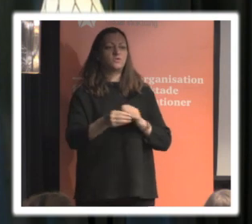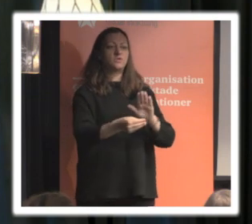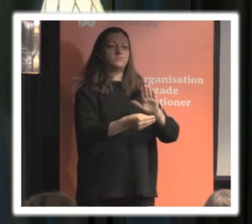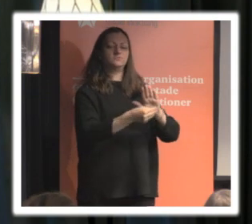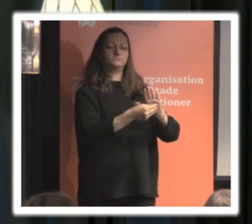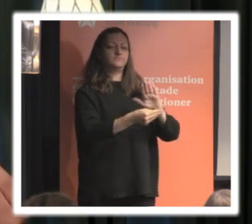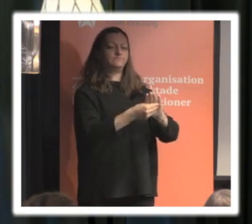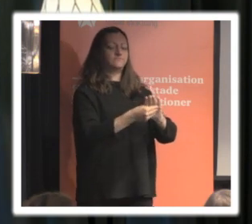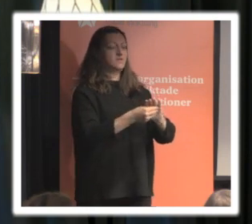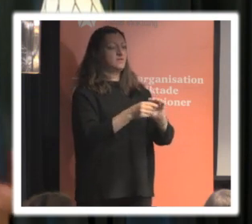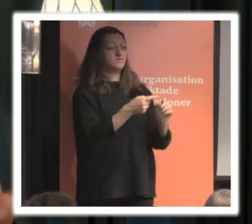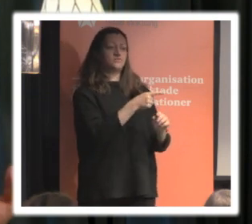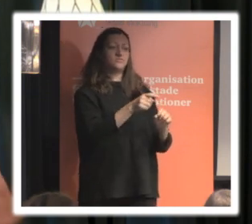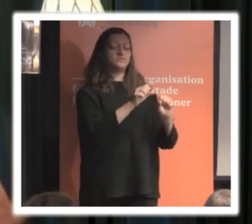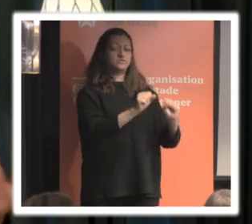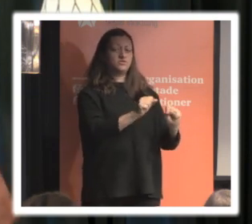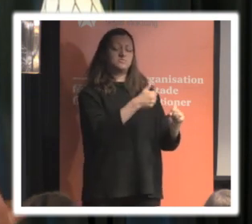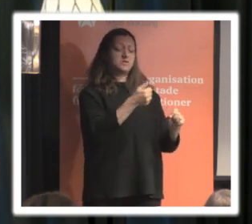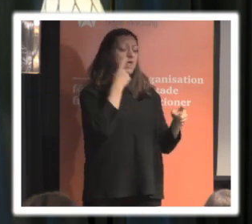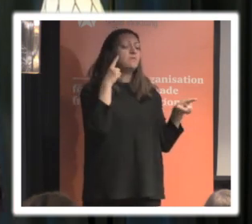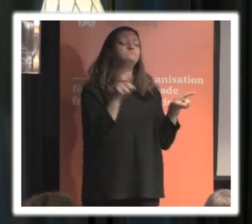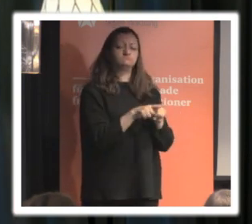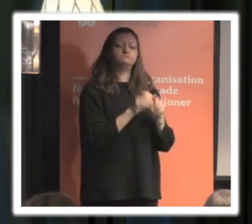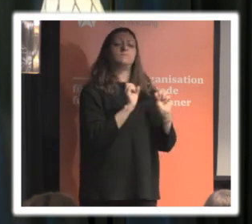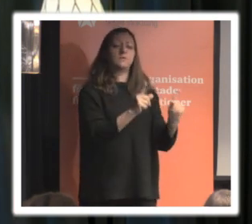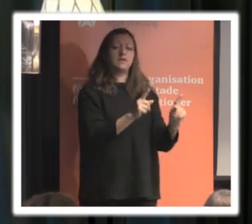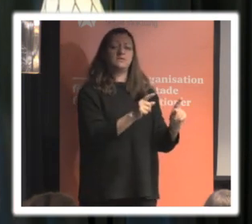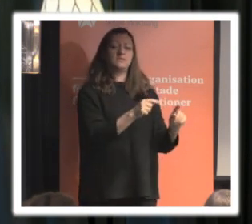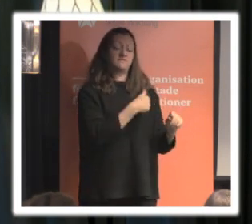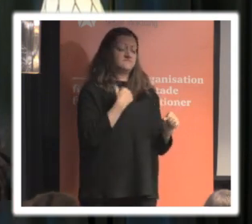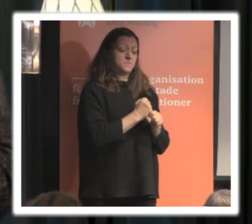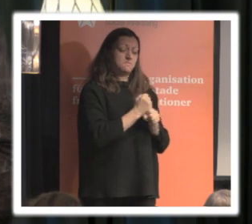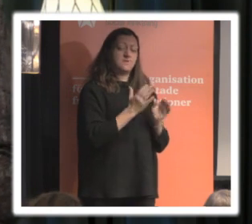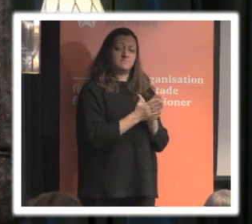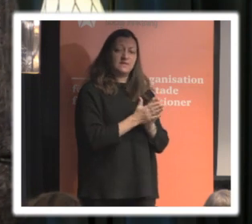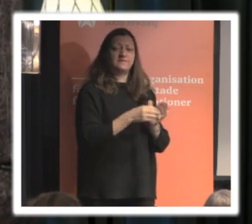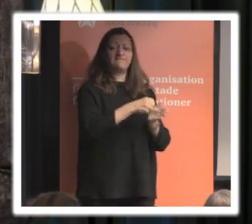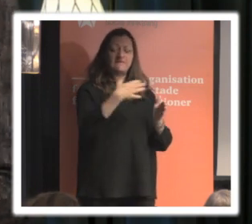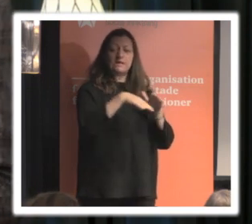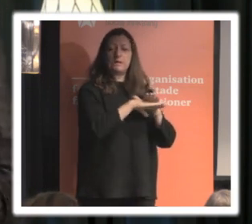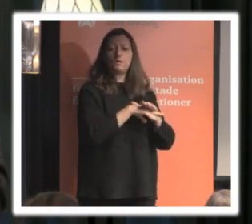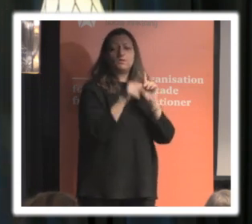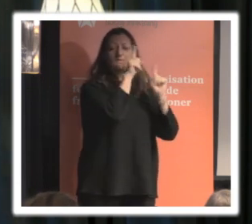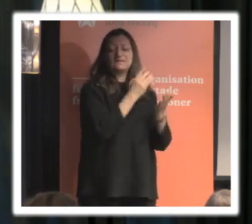ha något annat val än att godta att man arbetar med värdegrunden och med de mänskliga rättigheterna på det sättet